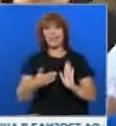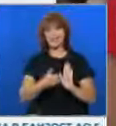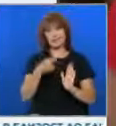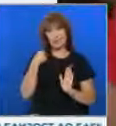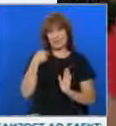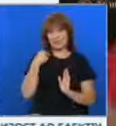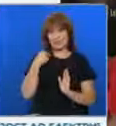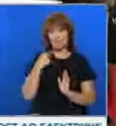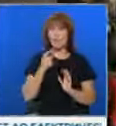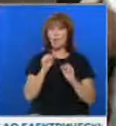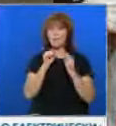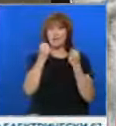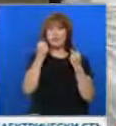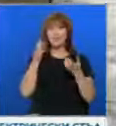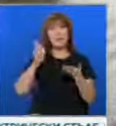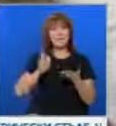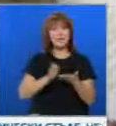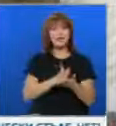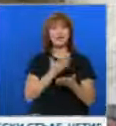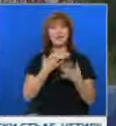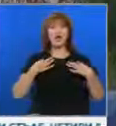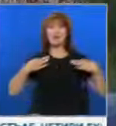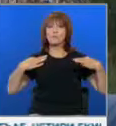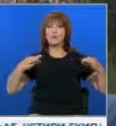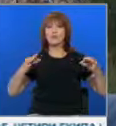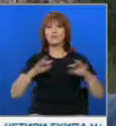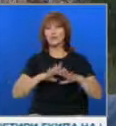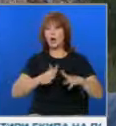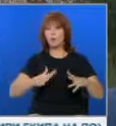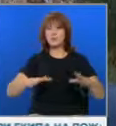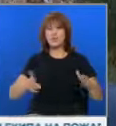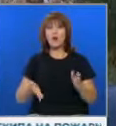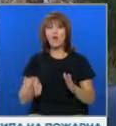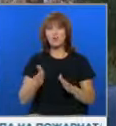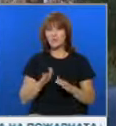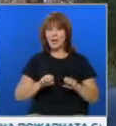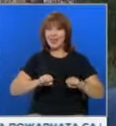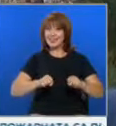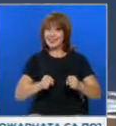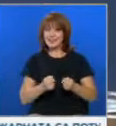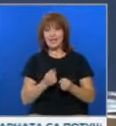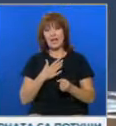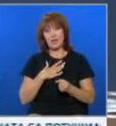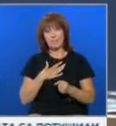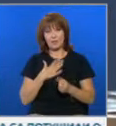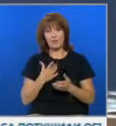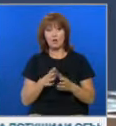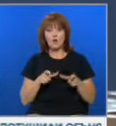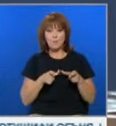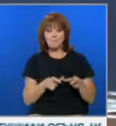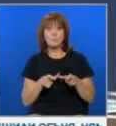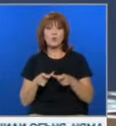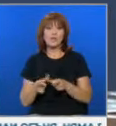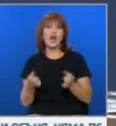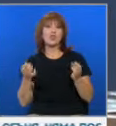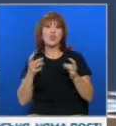ВОЧЕ заяви, че протестът е преминал в демократична атмосфера. Но все пак, насилие е имал. Блокирането